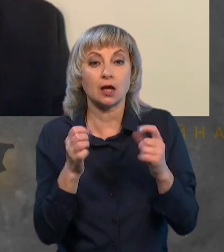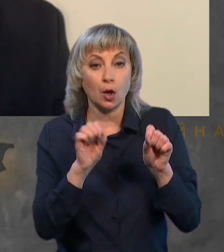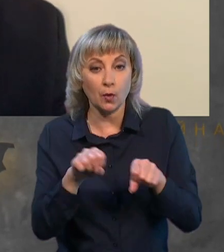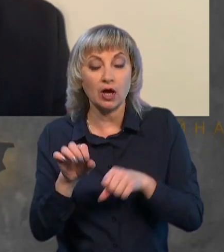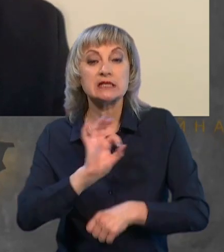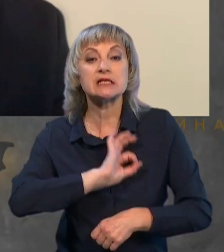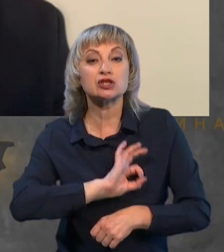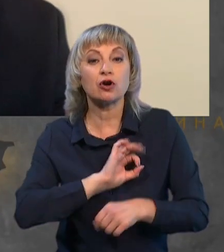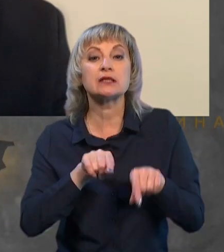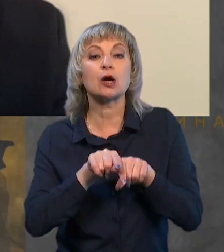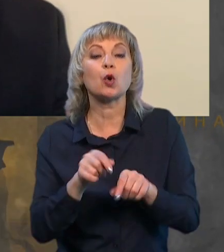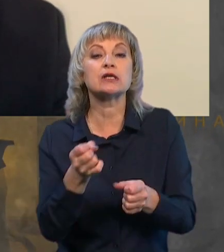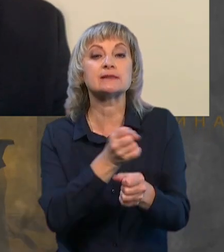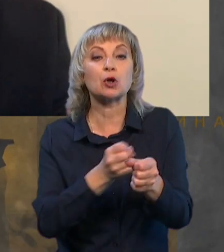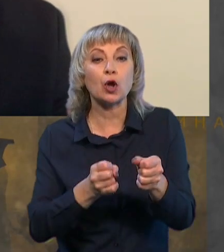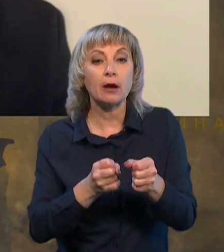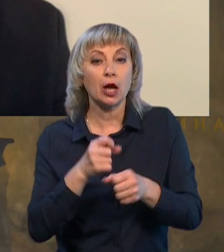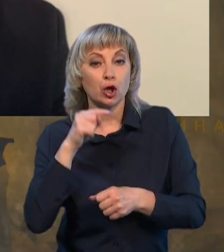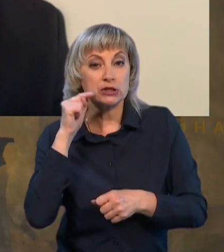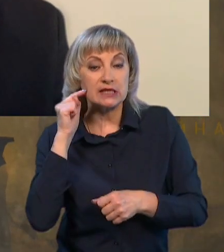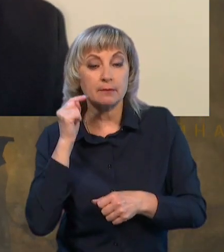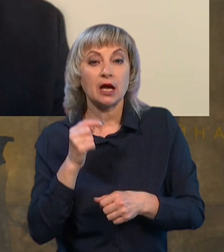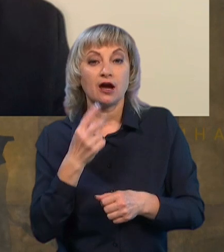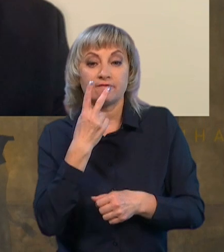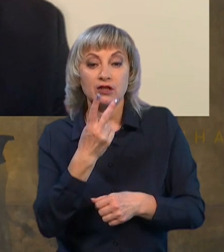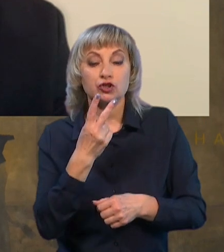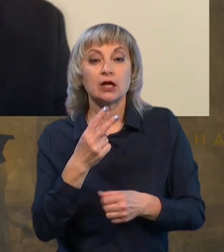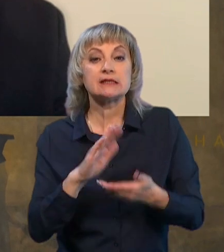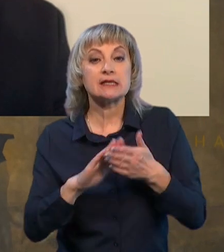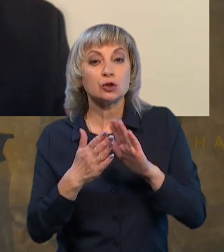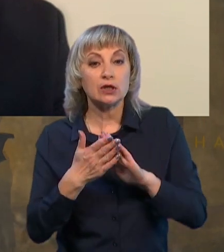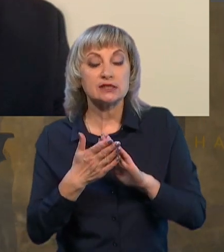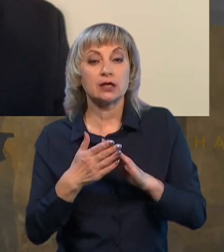застосування такої зброї росіянами, зважаючи на ситуацію на лінії фронту?